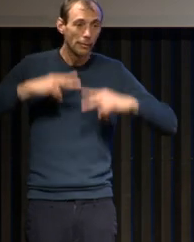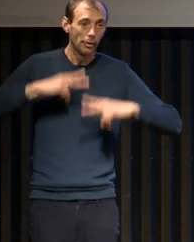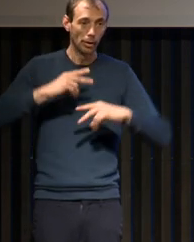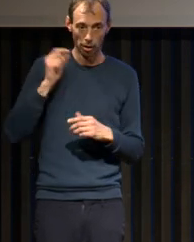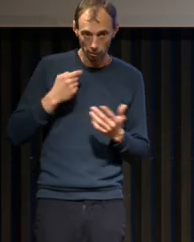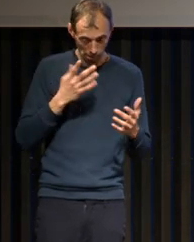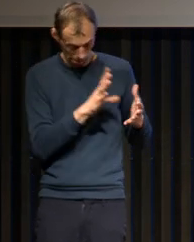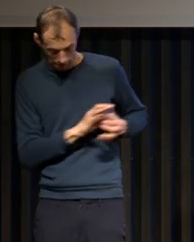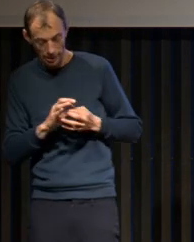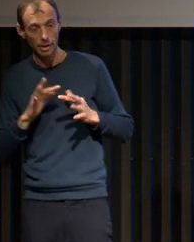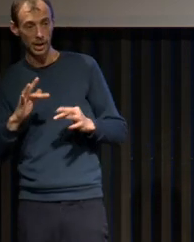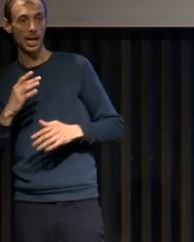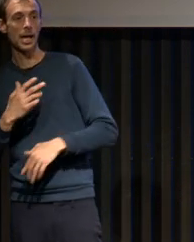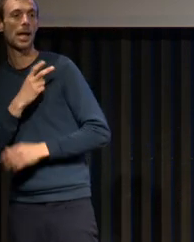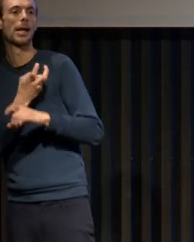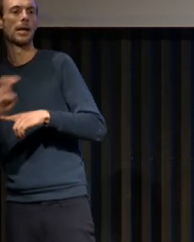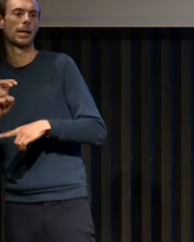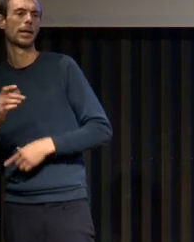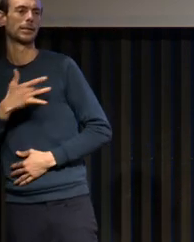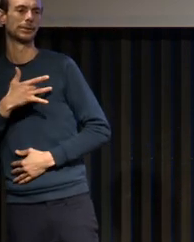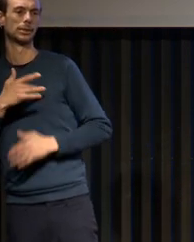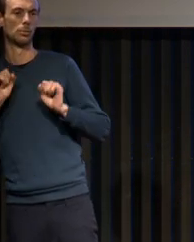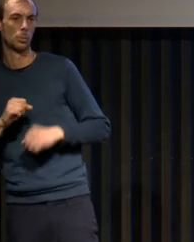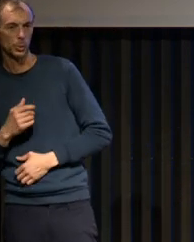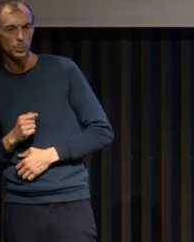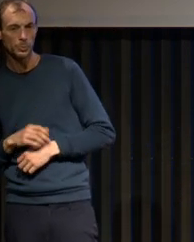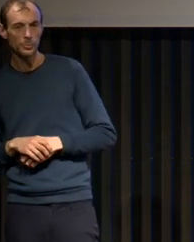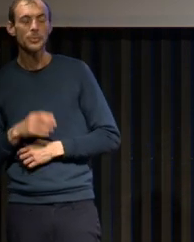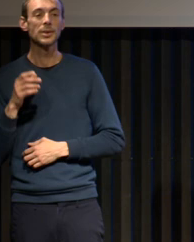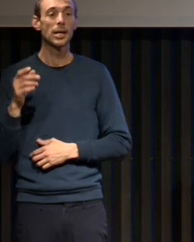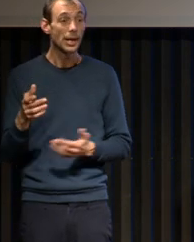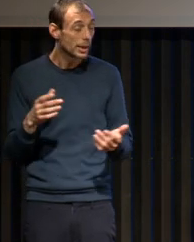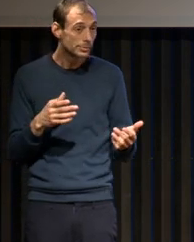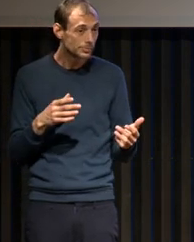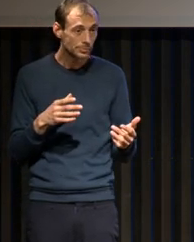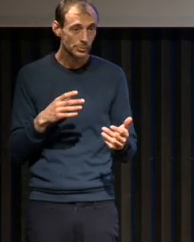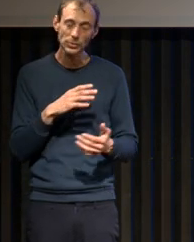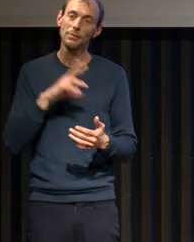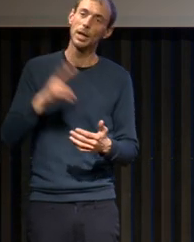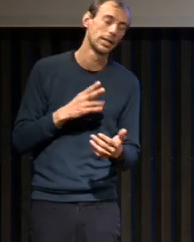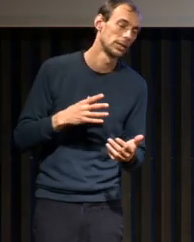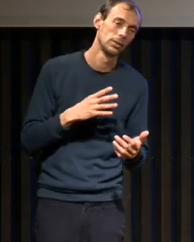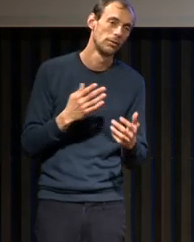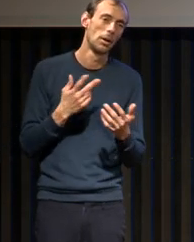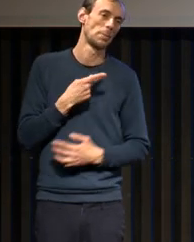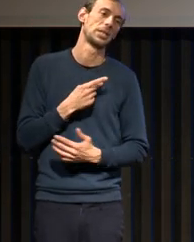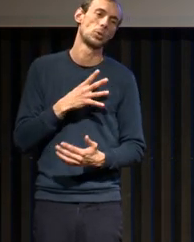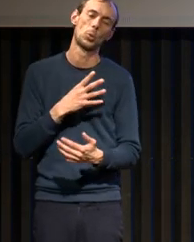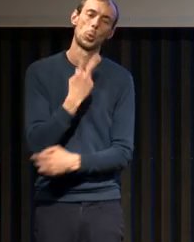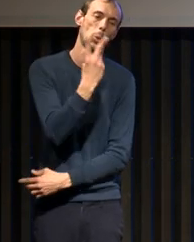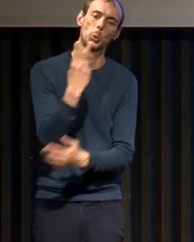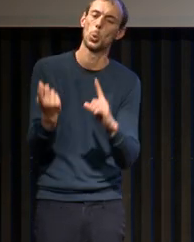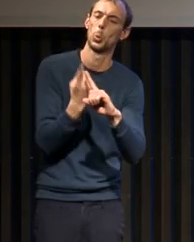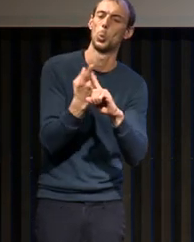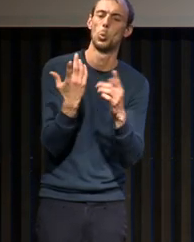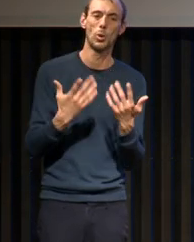cardiovasculaire. Une étude épidémiologique. Et on voit que les deux piliers de la médecine, c'est la physiopathologie et l'épidémiologie.